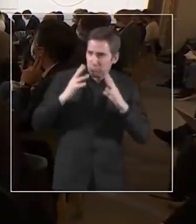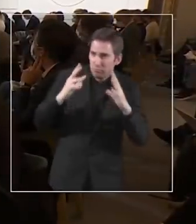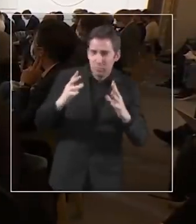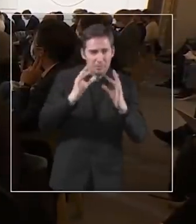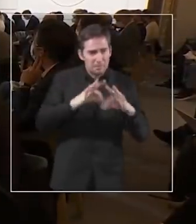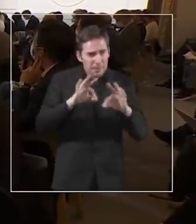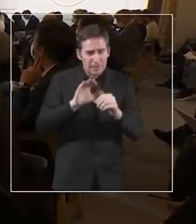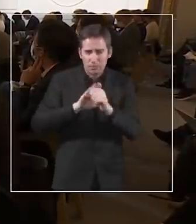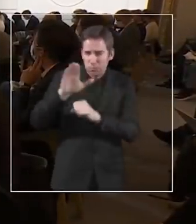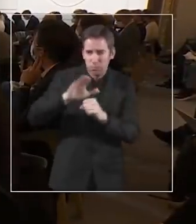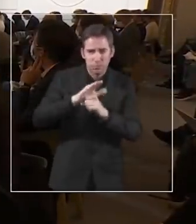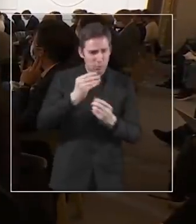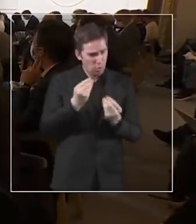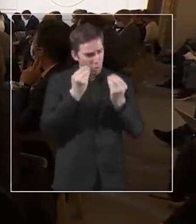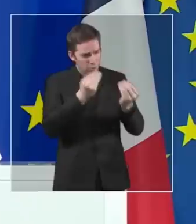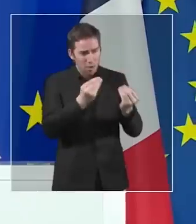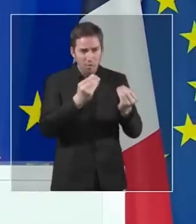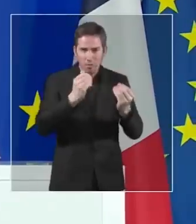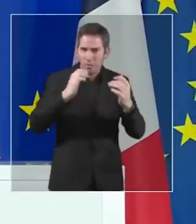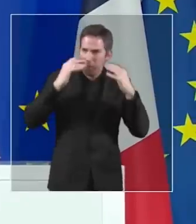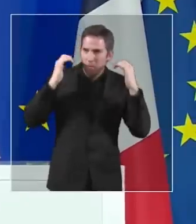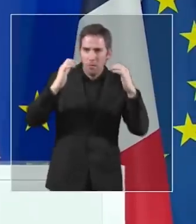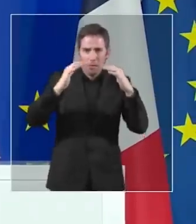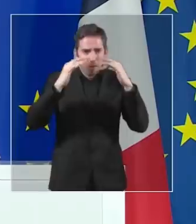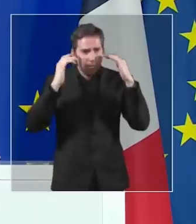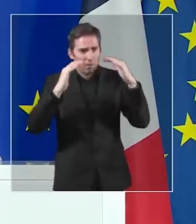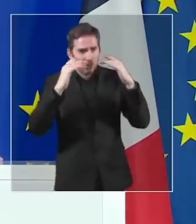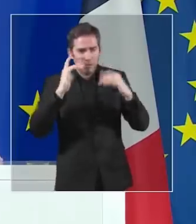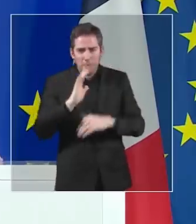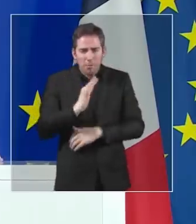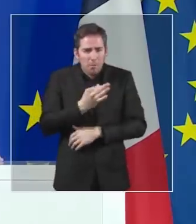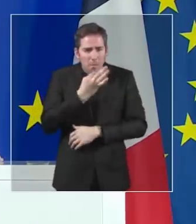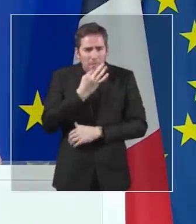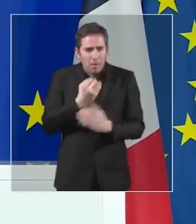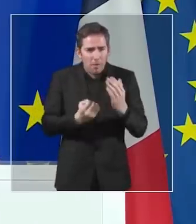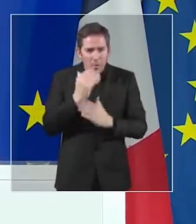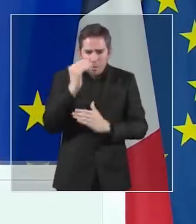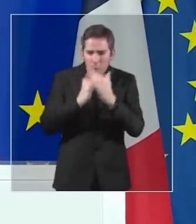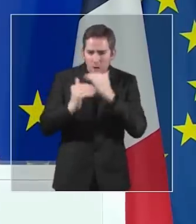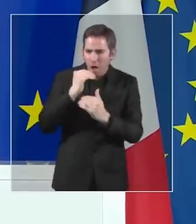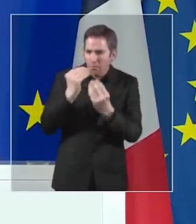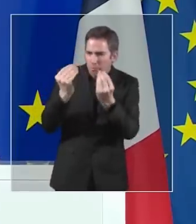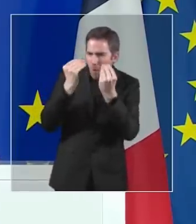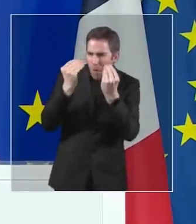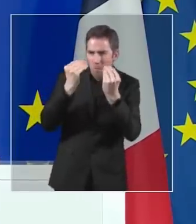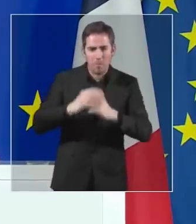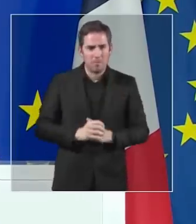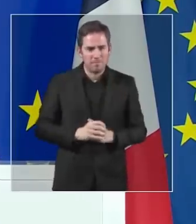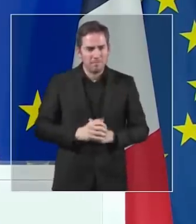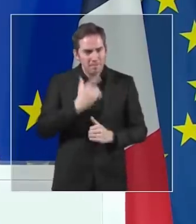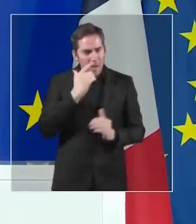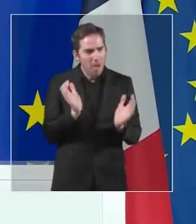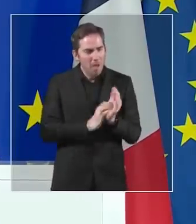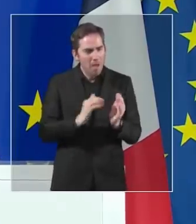permis aux apprentis partout en Europe de bénéficier de ce nouveau programme Erasmus+. Allons plus loin et